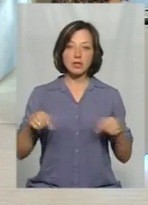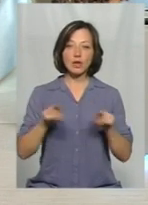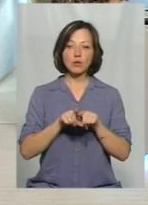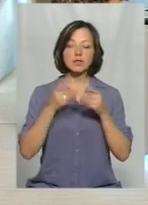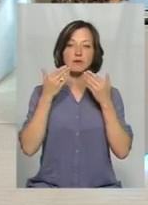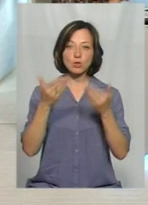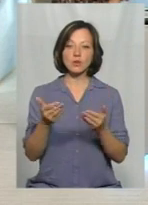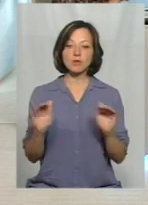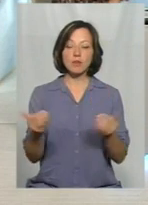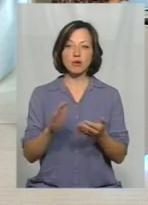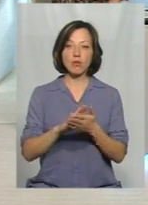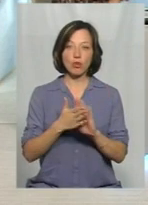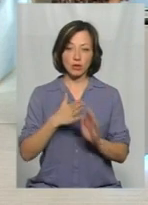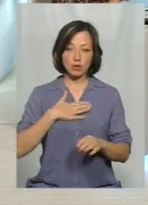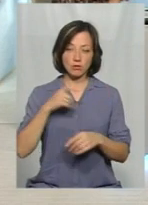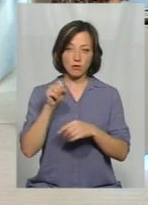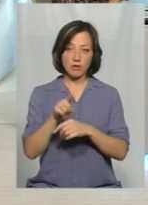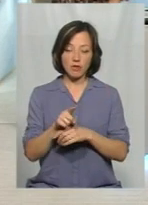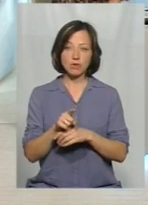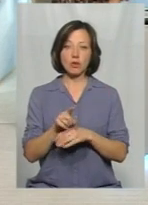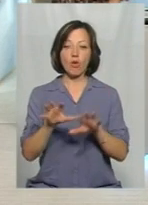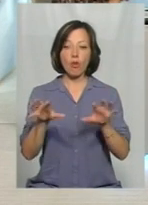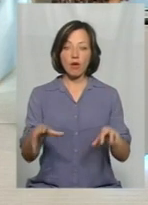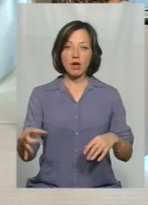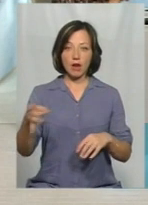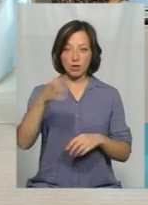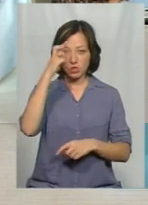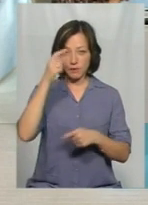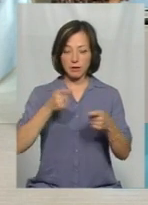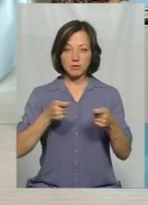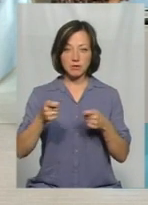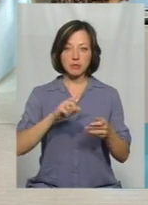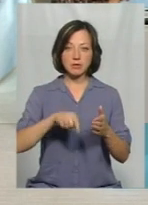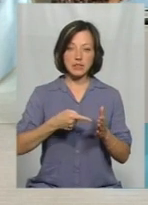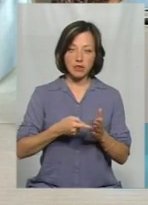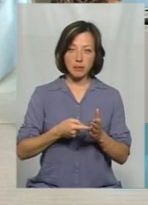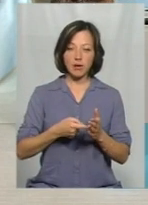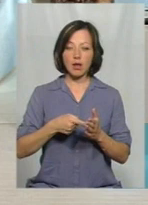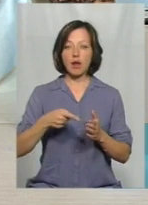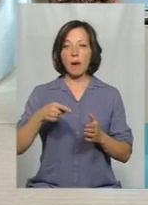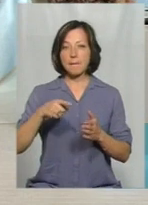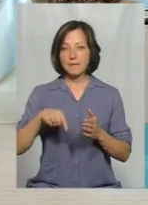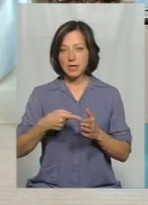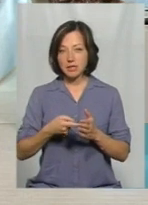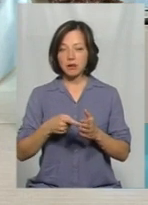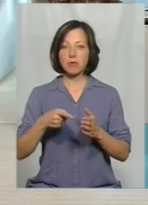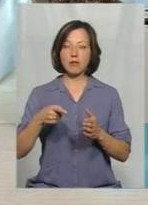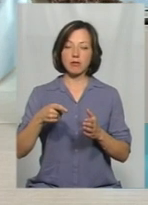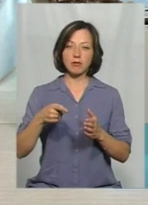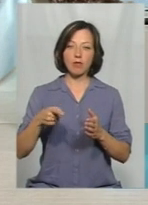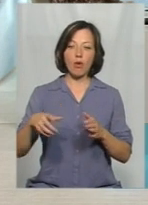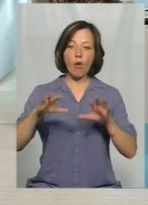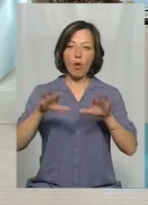звернулися в межах положення своїх повноважень головам районних державних адміністрацій, міським, міст обласного значення, головам